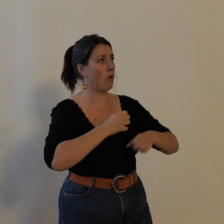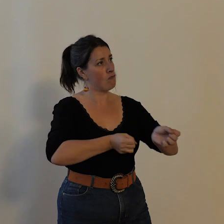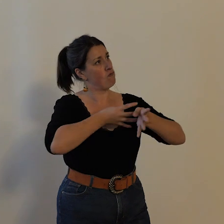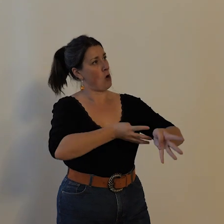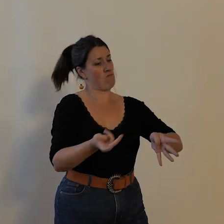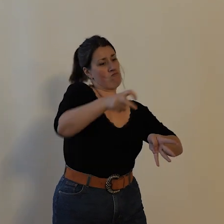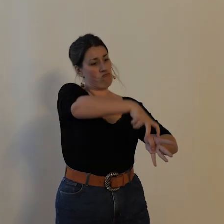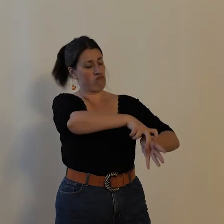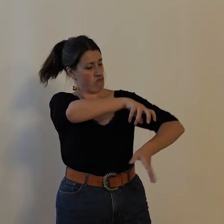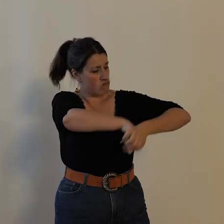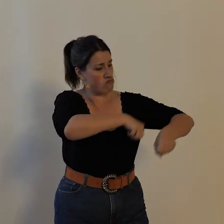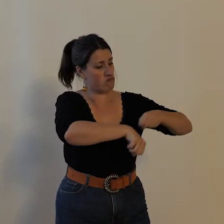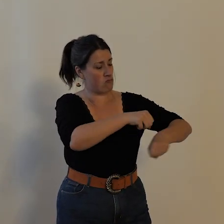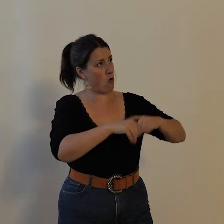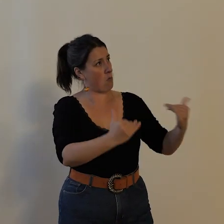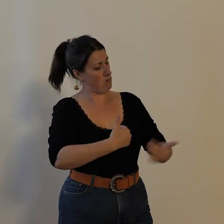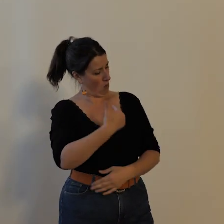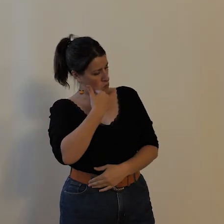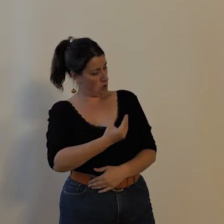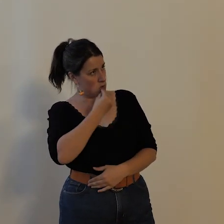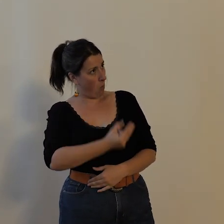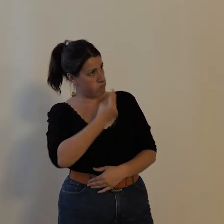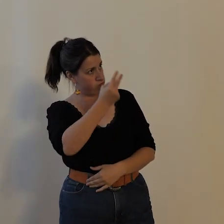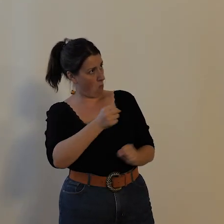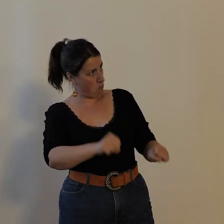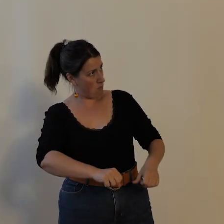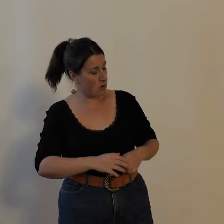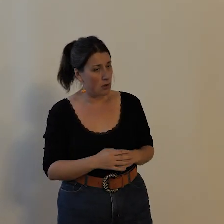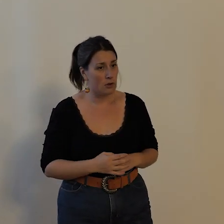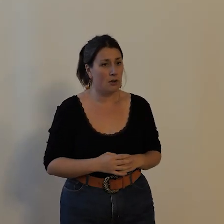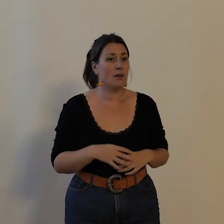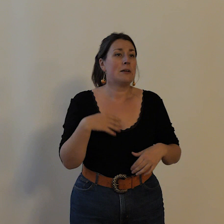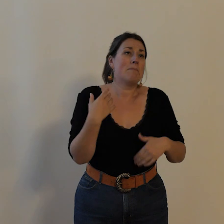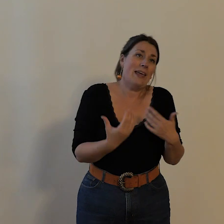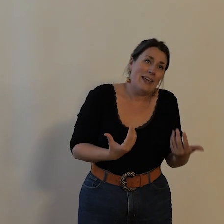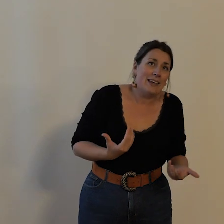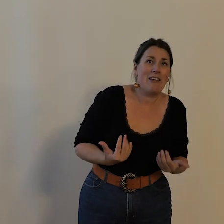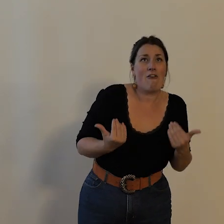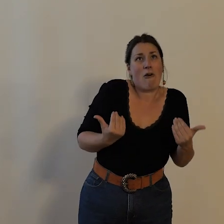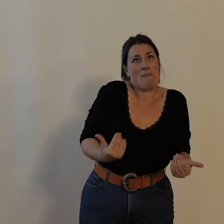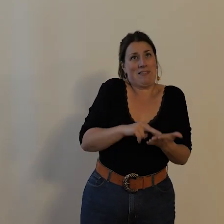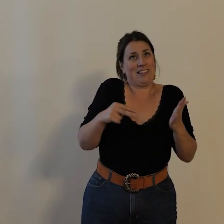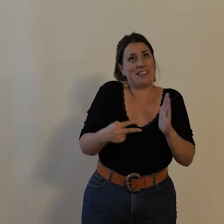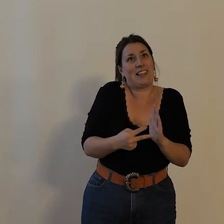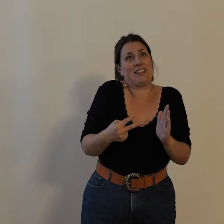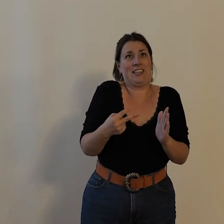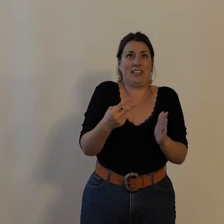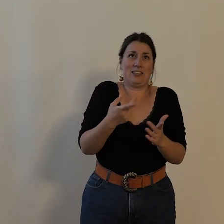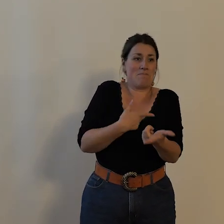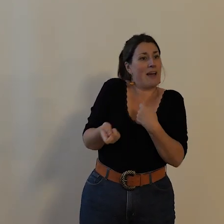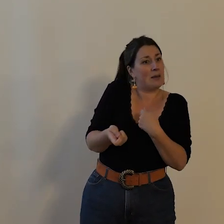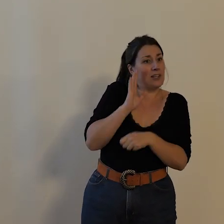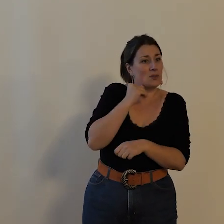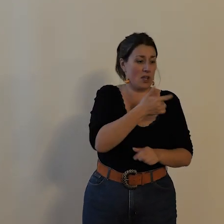en montrant qu'elle sait utiliser la bicyclette avec dextérité mais il faut franchir les barrières techniques alors les